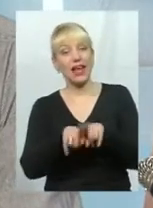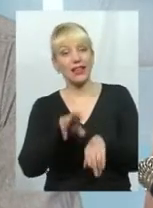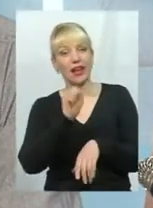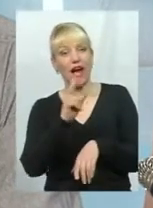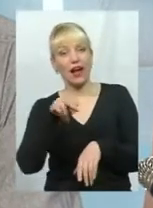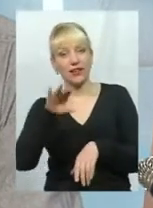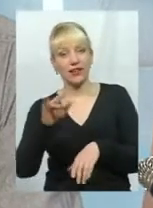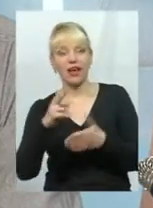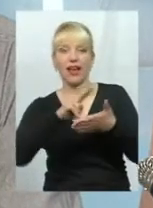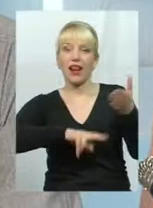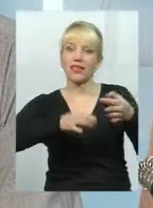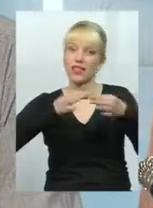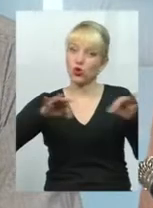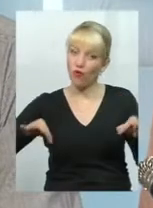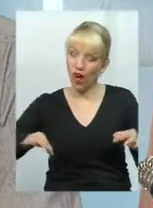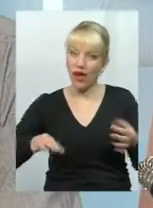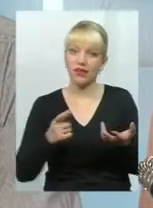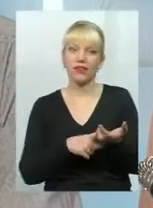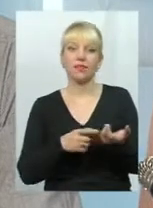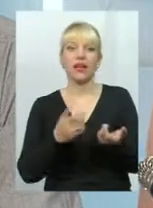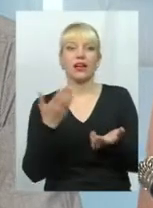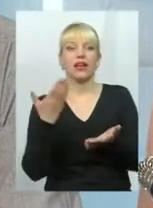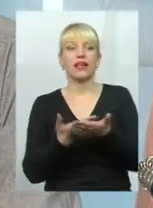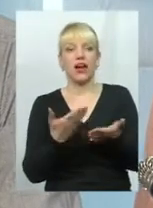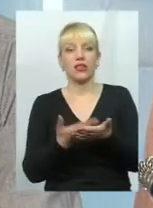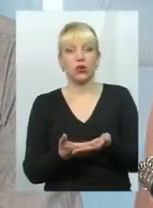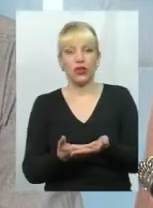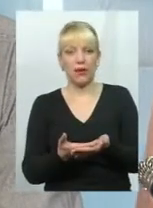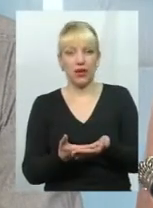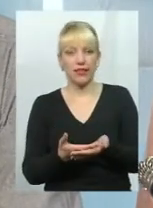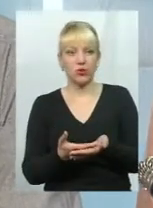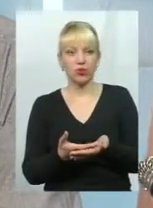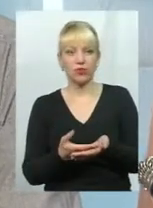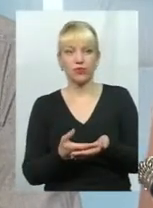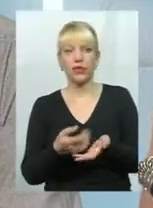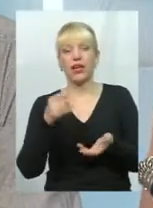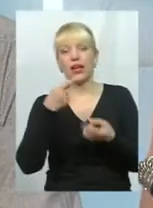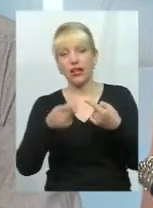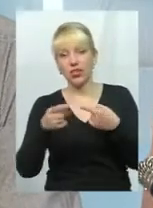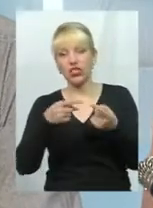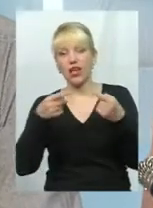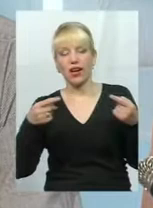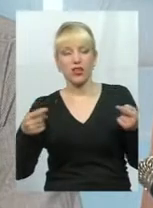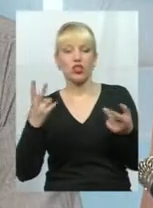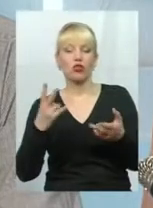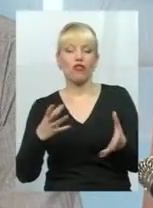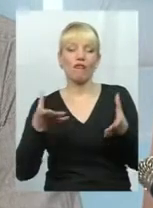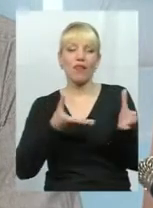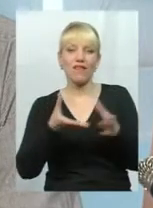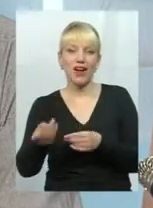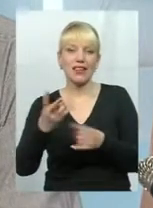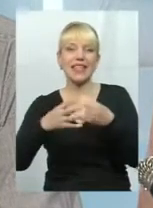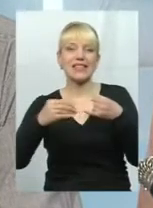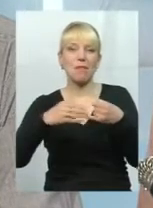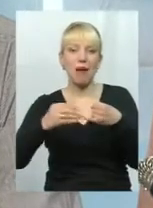то ліцензування, як то, до прикладу, інші речі, котрі впливають на земельні